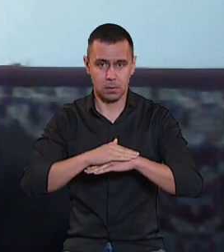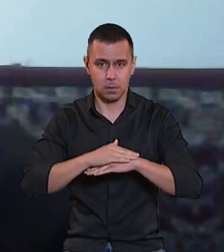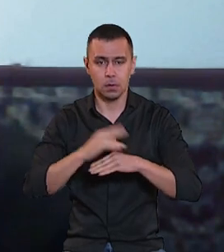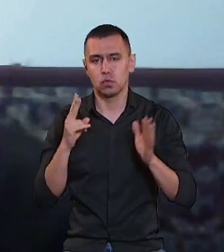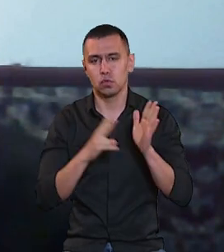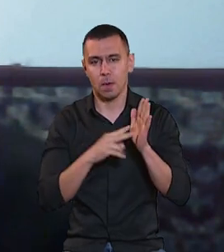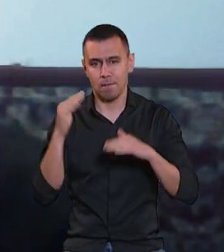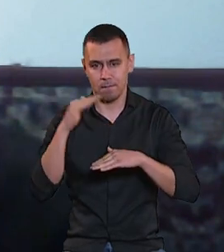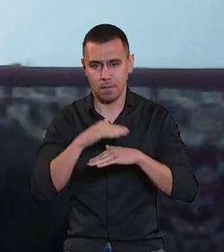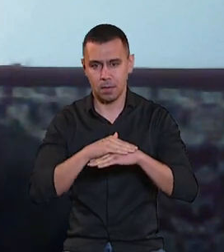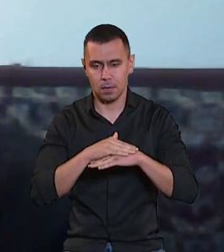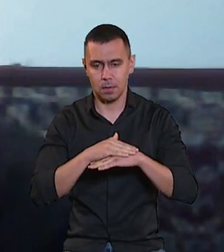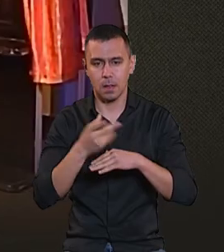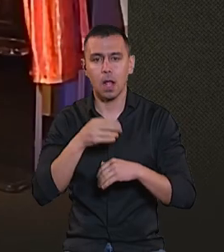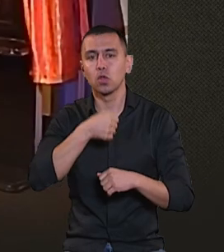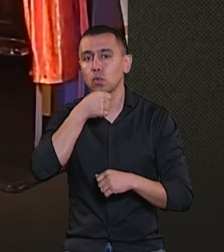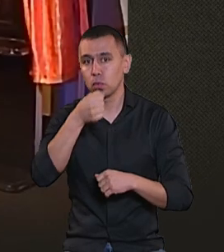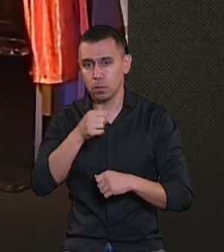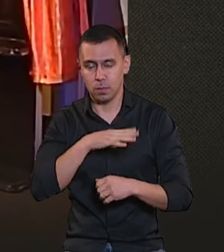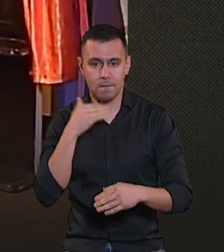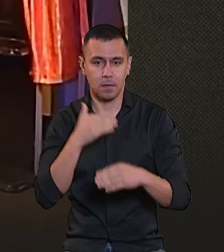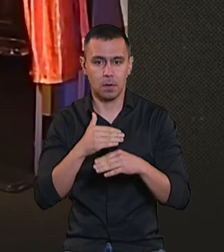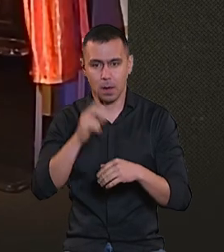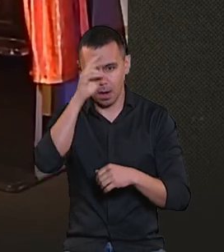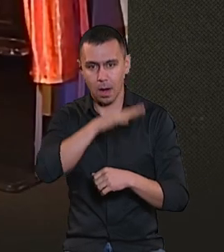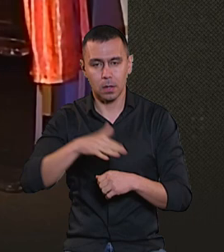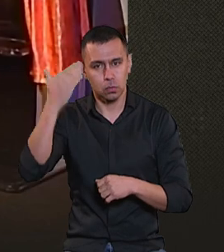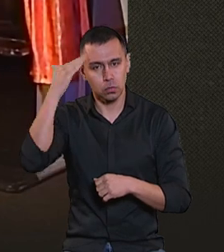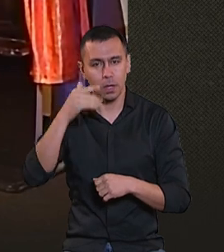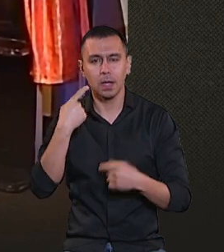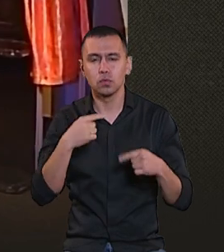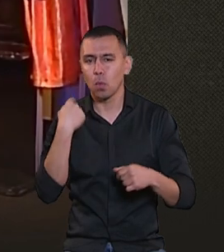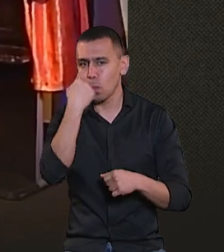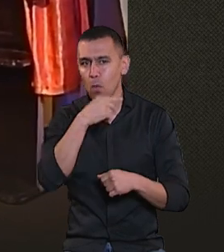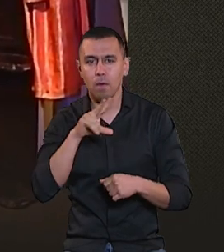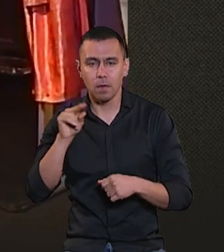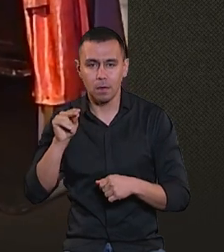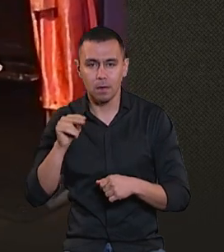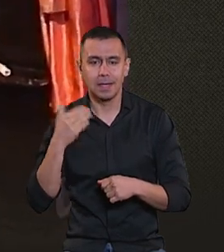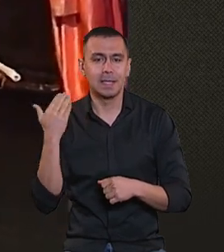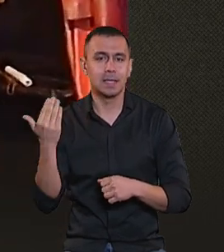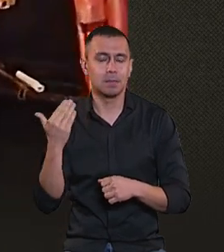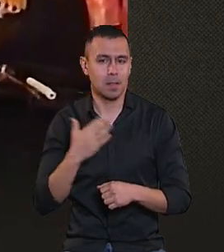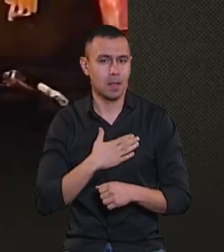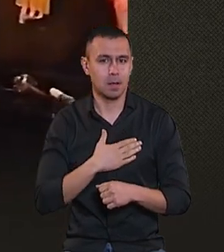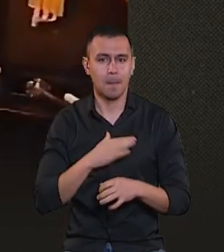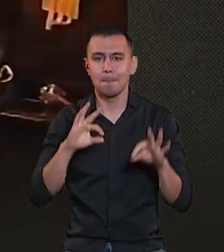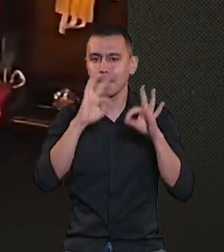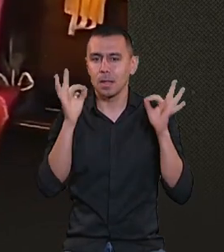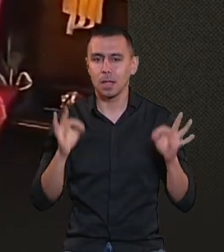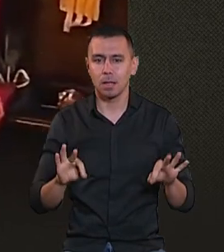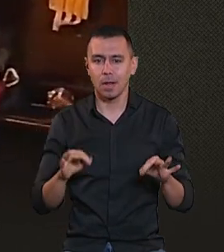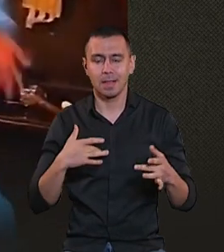годині вже «Мазепа» для дорослих. Країна чужа, нішомовна. Їм, наше мистецтво, це